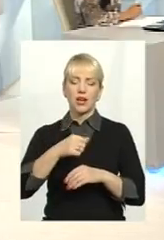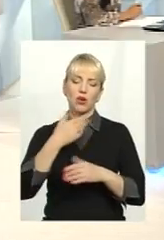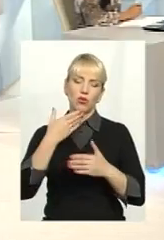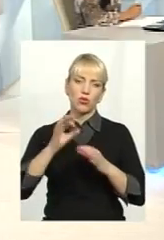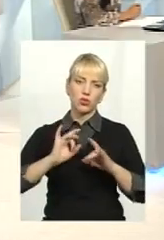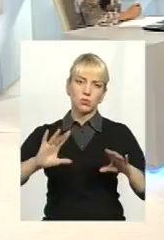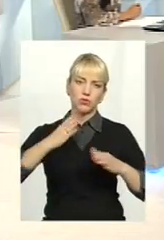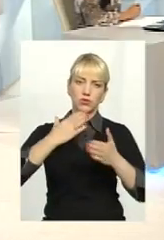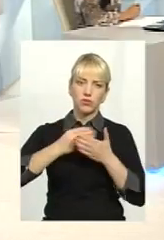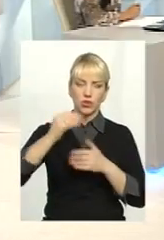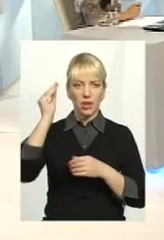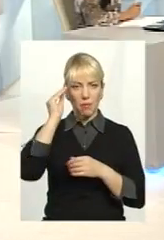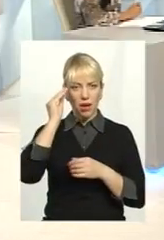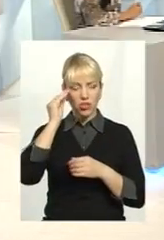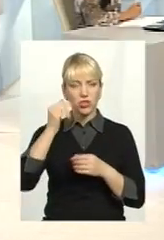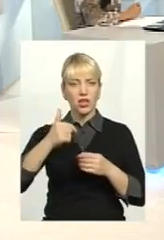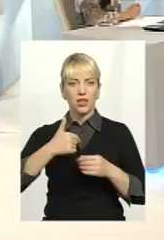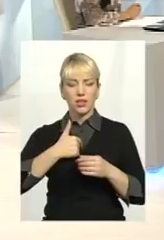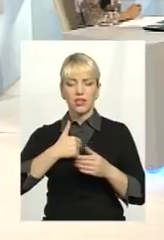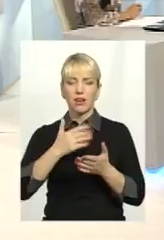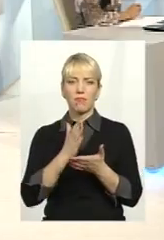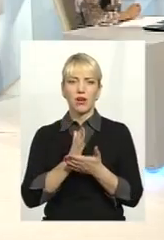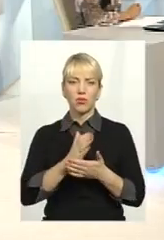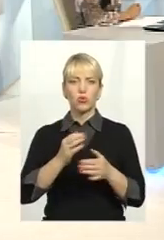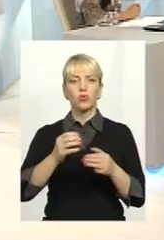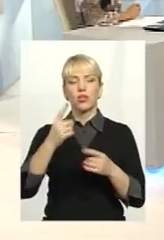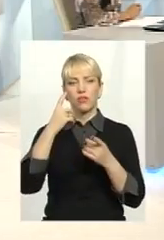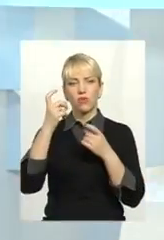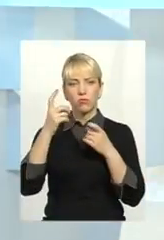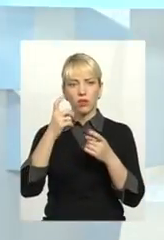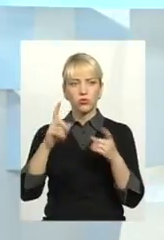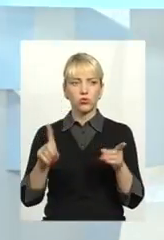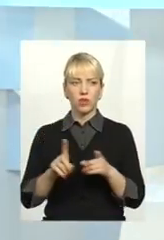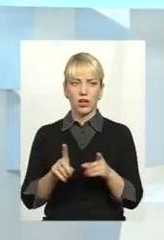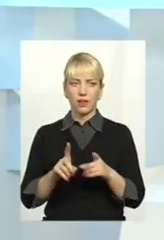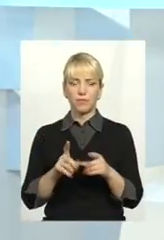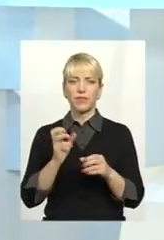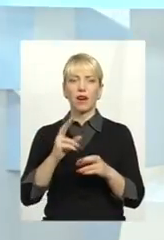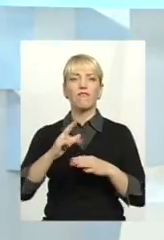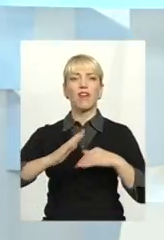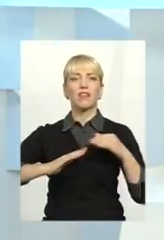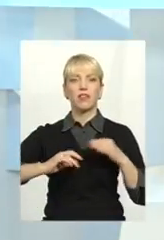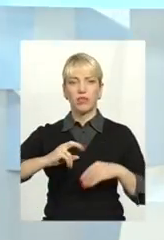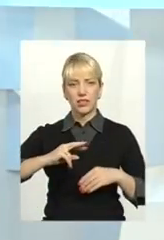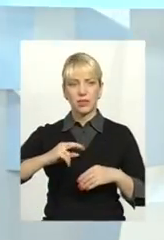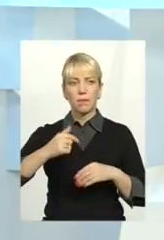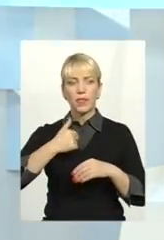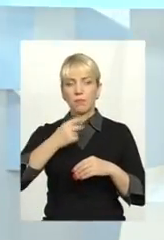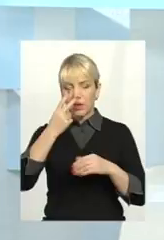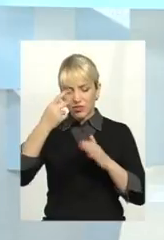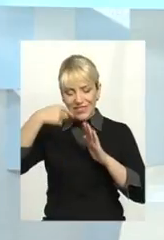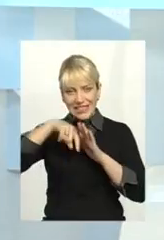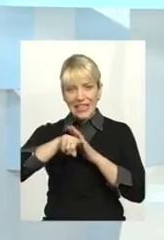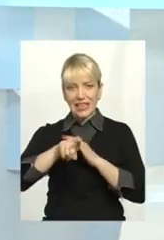своє бачення. Зрозуміло, що я водію як фахівець певною інформацією, яку я... Ну, бачили середини проблем багато.